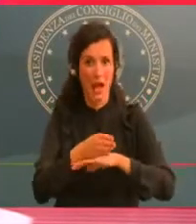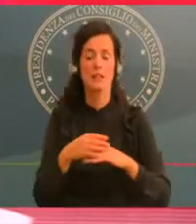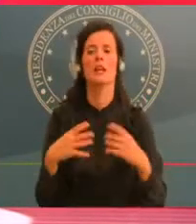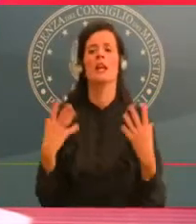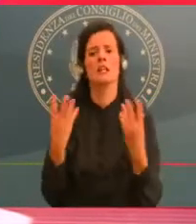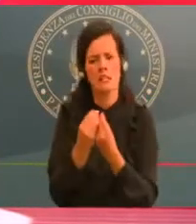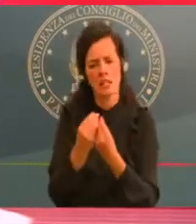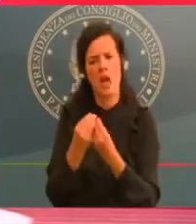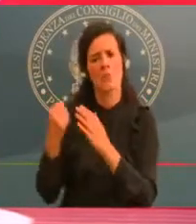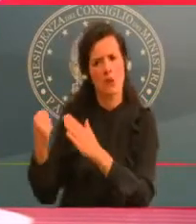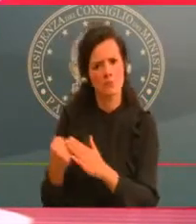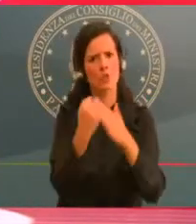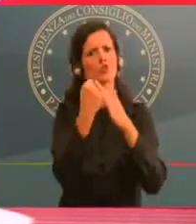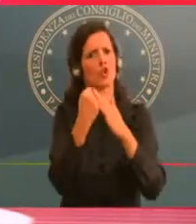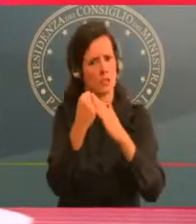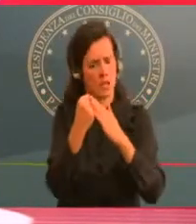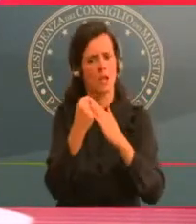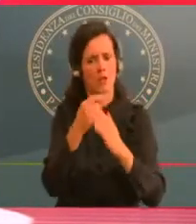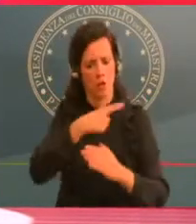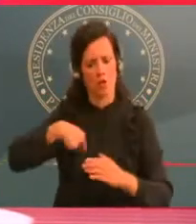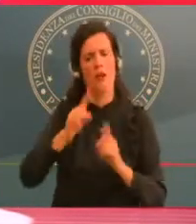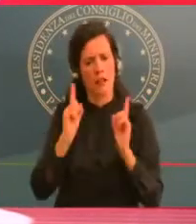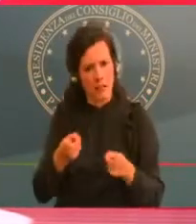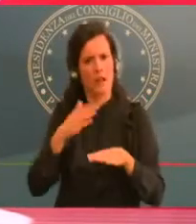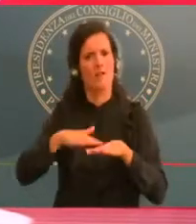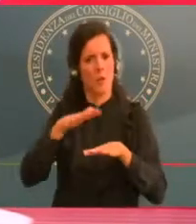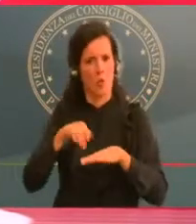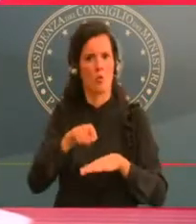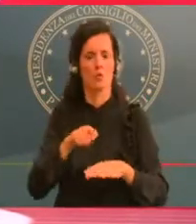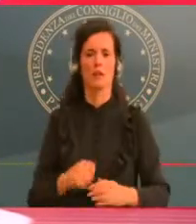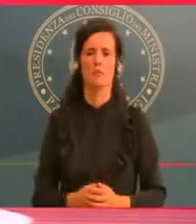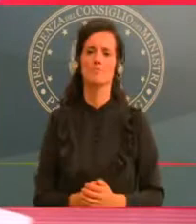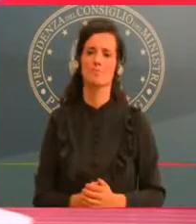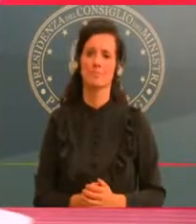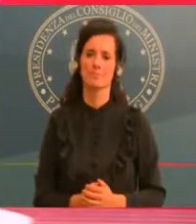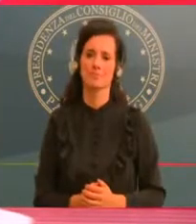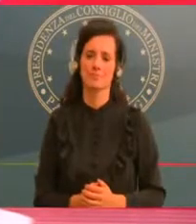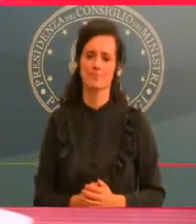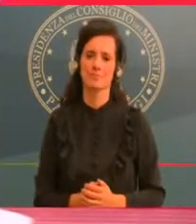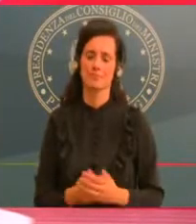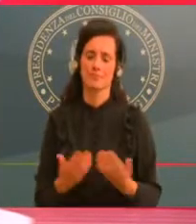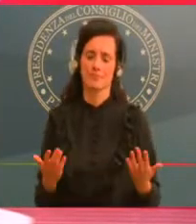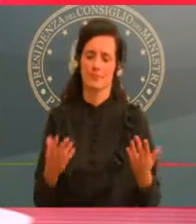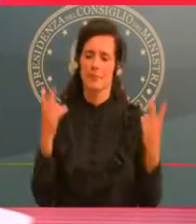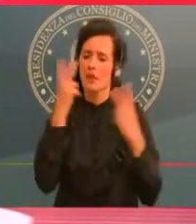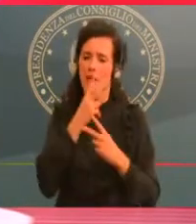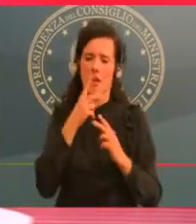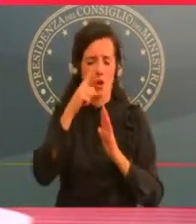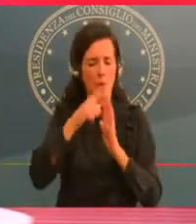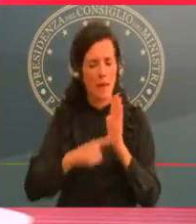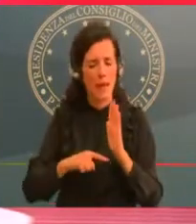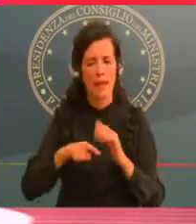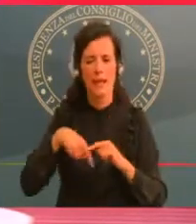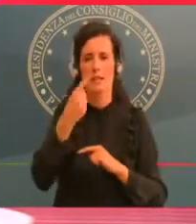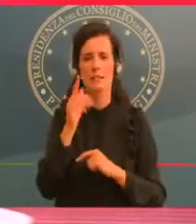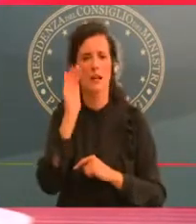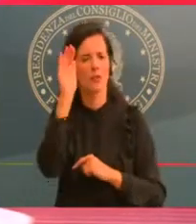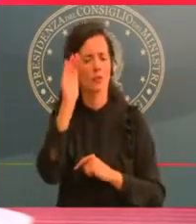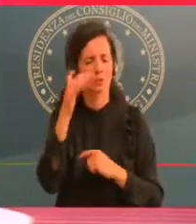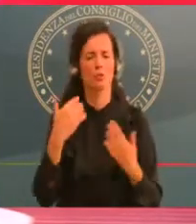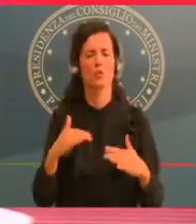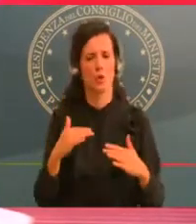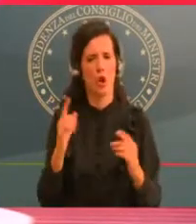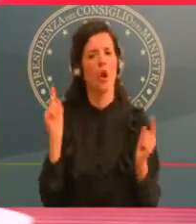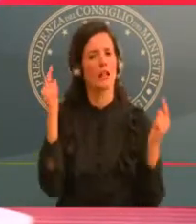mesi lunghi, difficili, rispettando però le regole. Con l'impegno di tutti possiamo raffreddare la